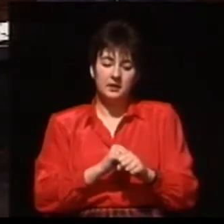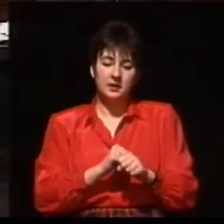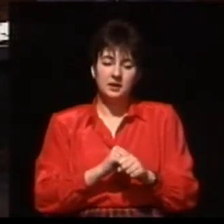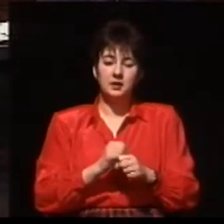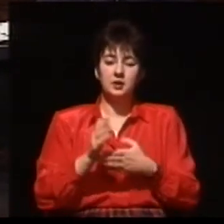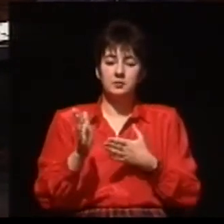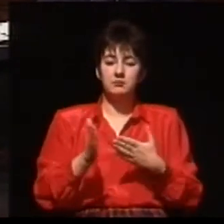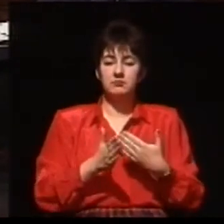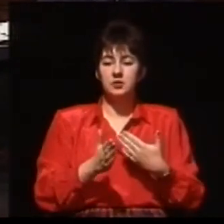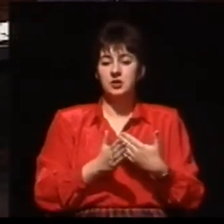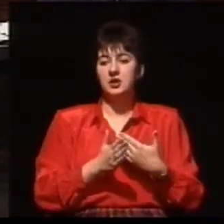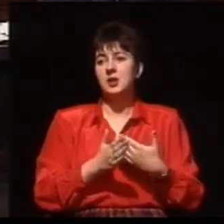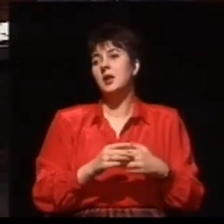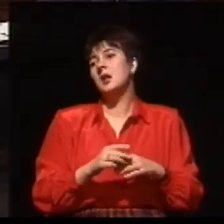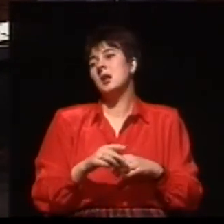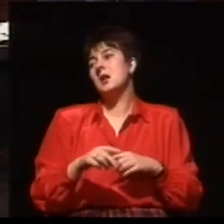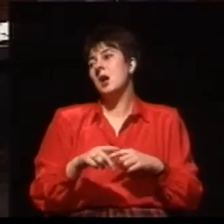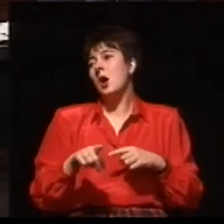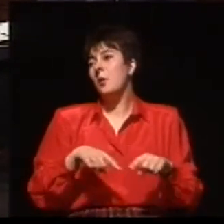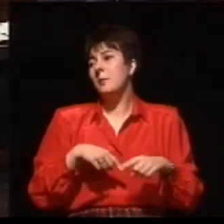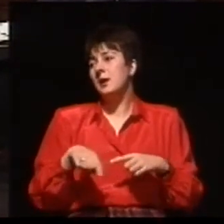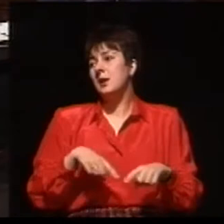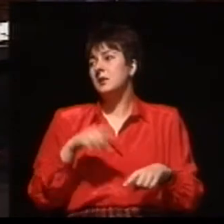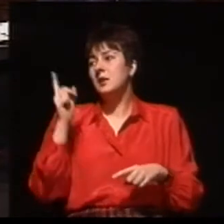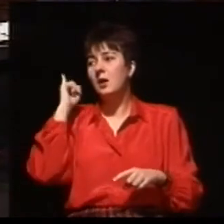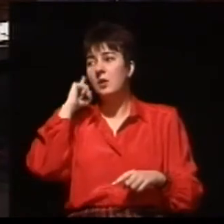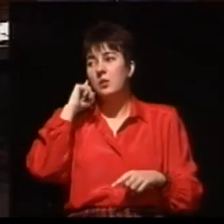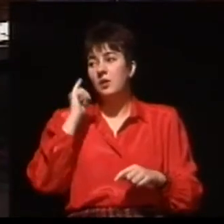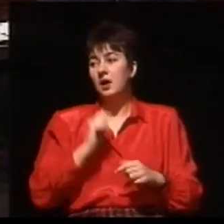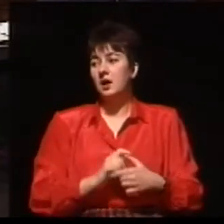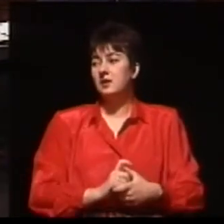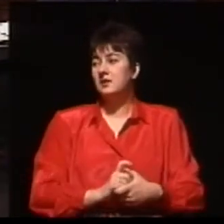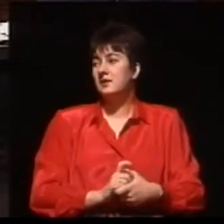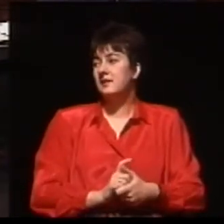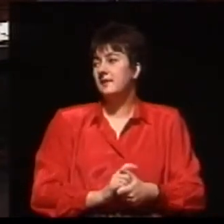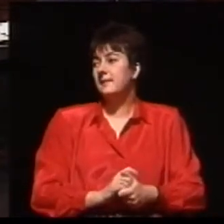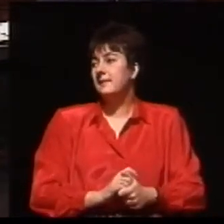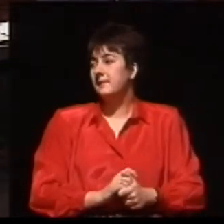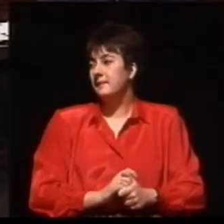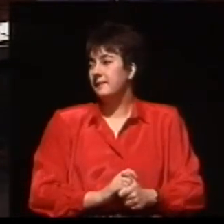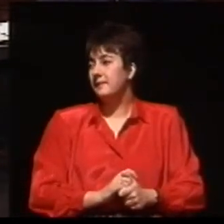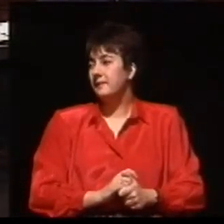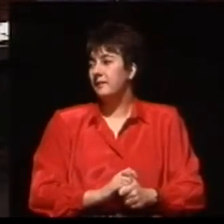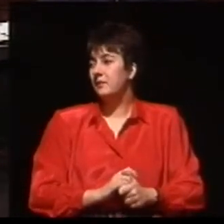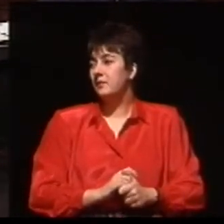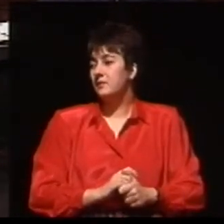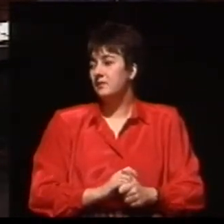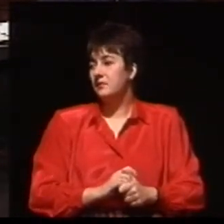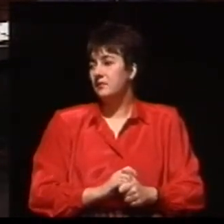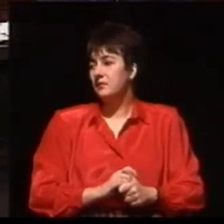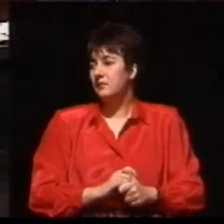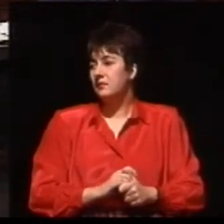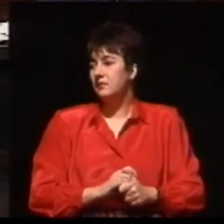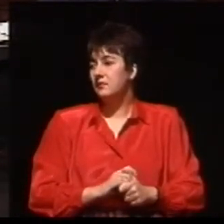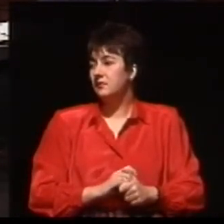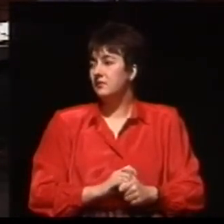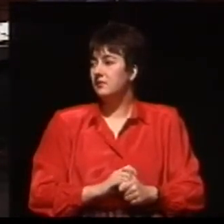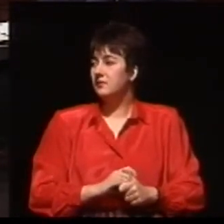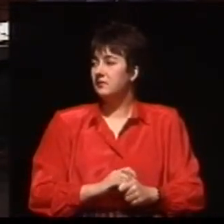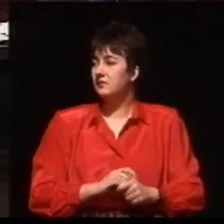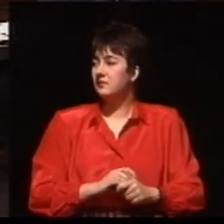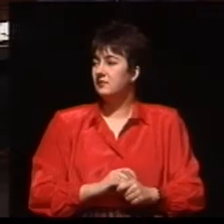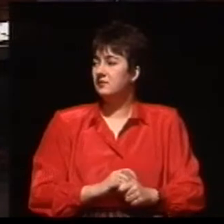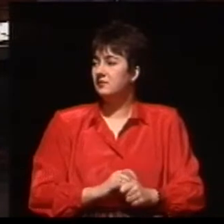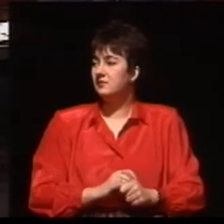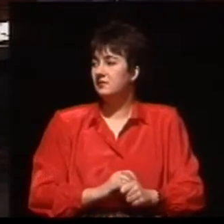dotyczą ucha środkowego. W wadach wrodzonych bądź w schorzeniach, które zostały nabyte podczas różnych